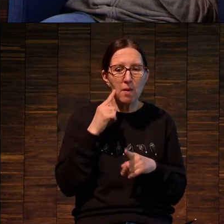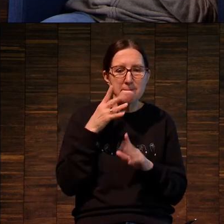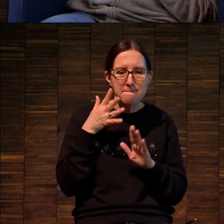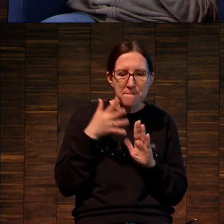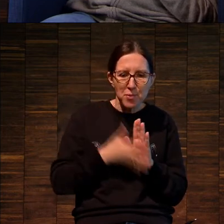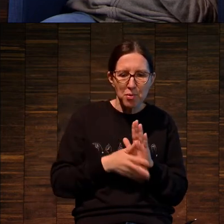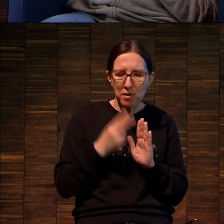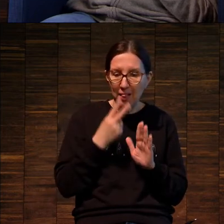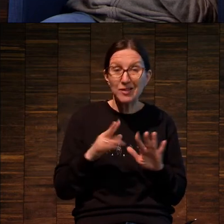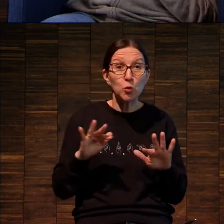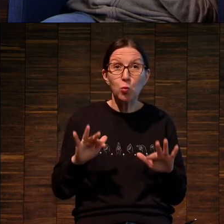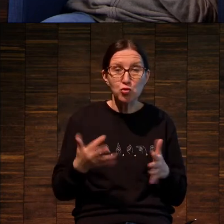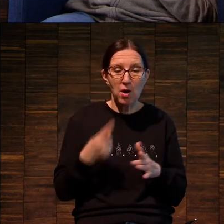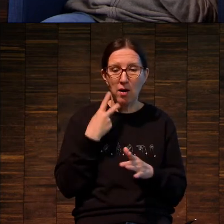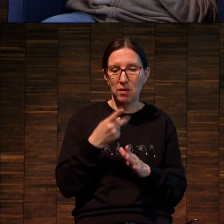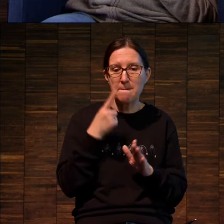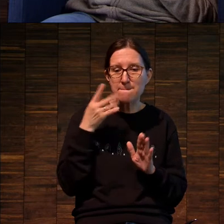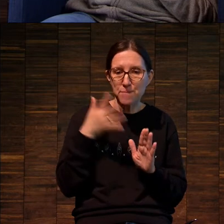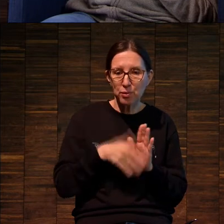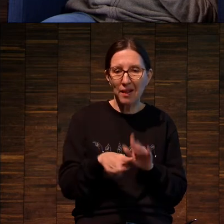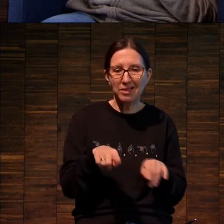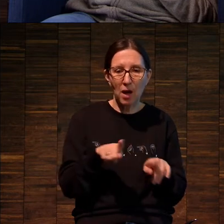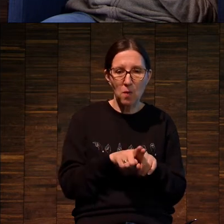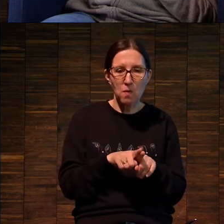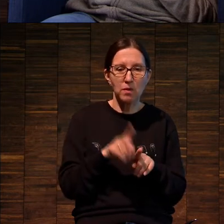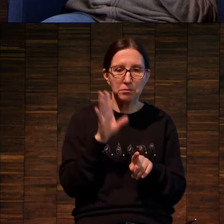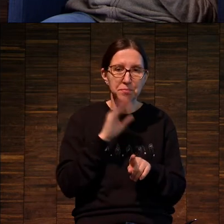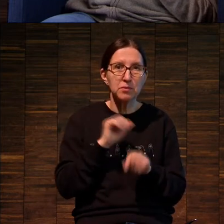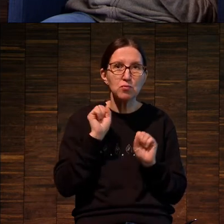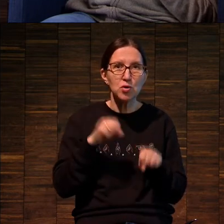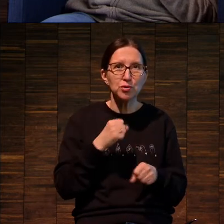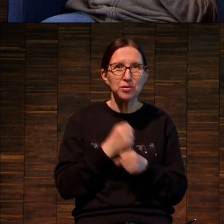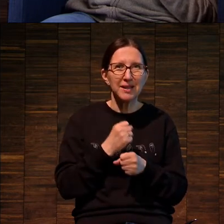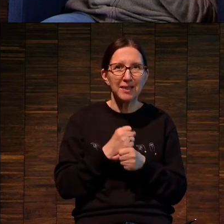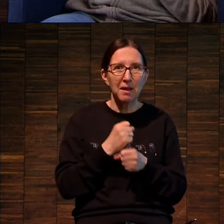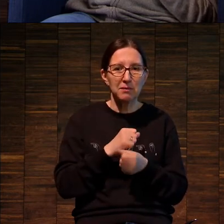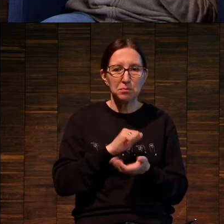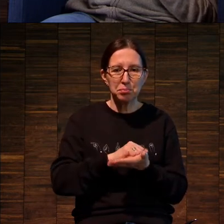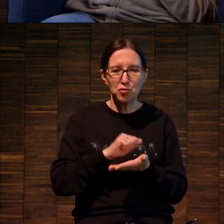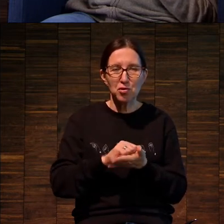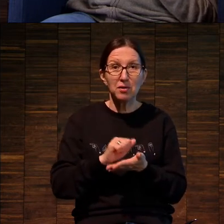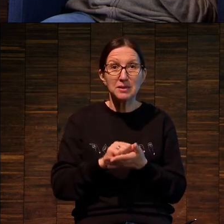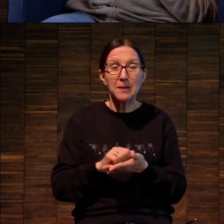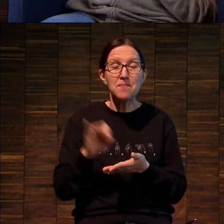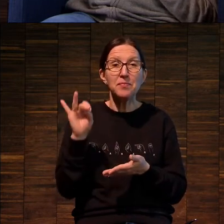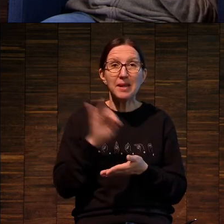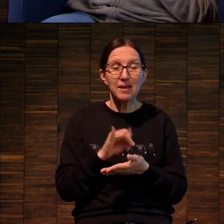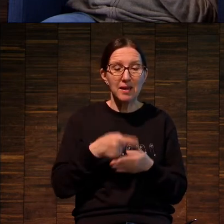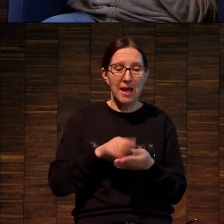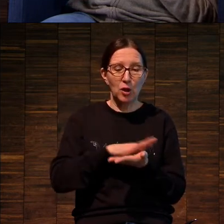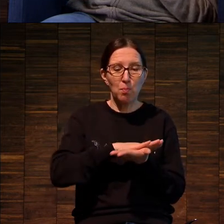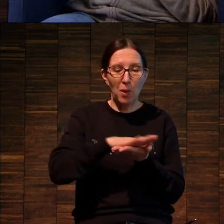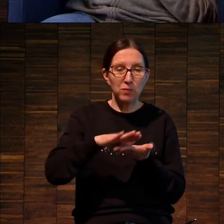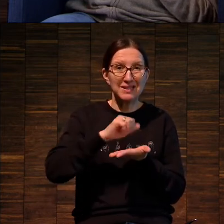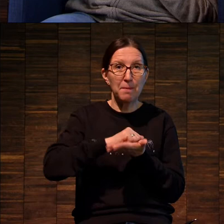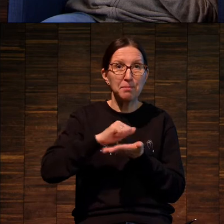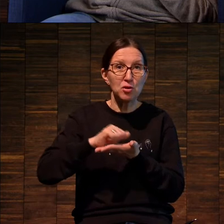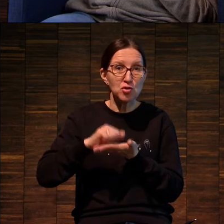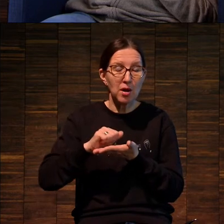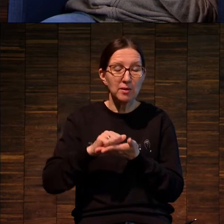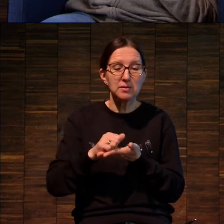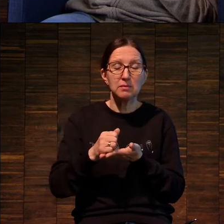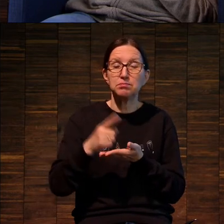такой способ существует. И плоская печать получила